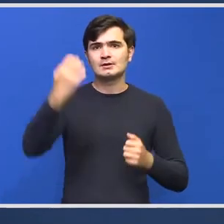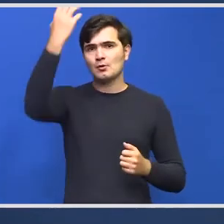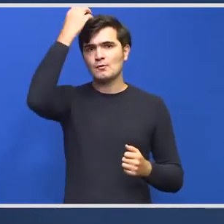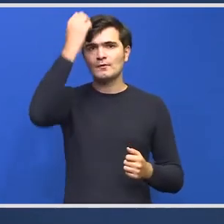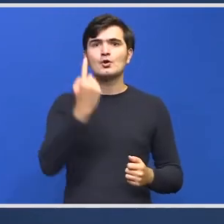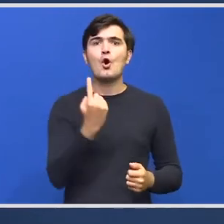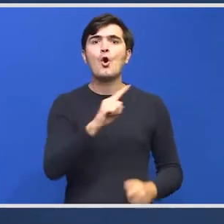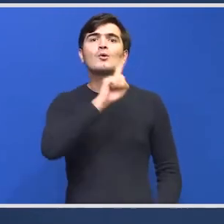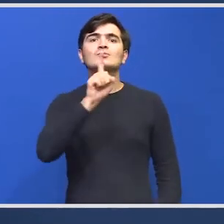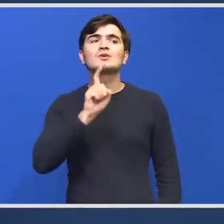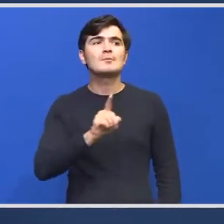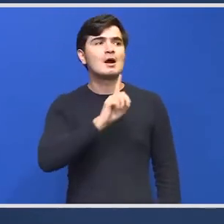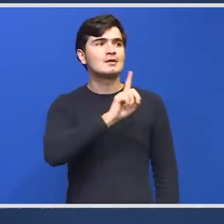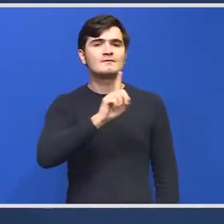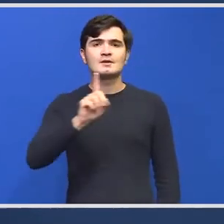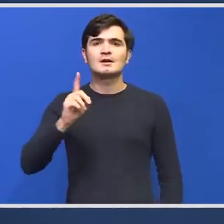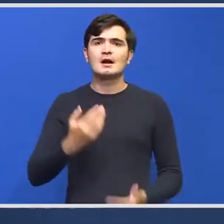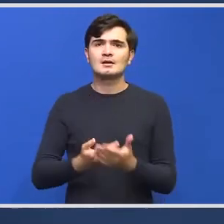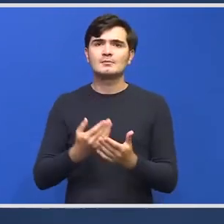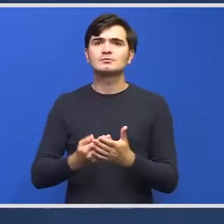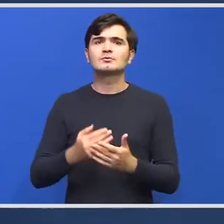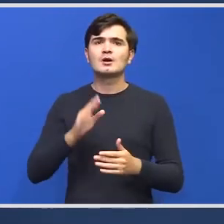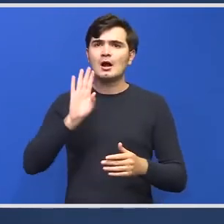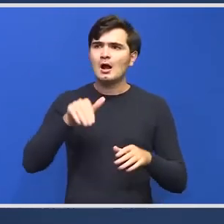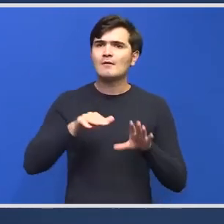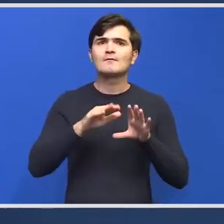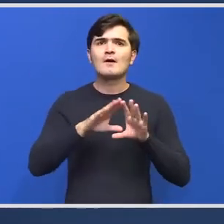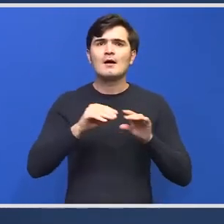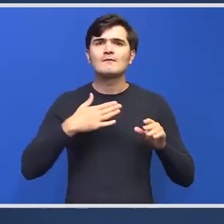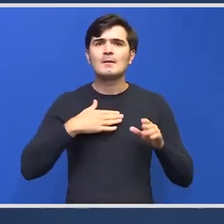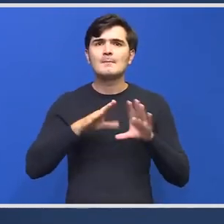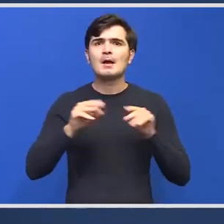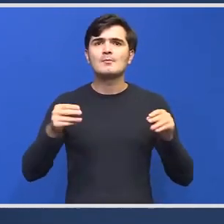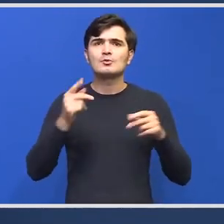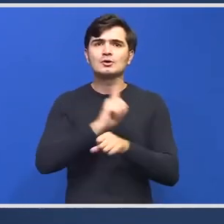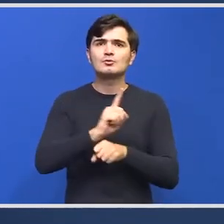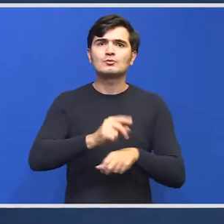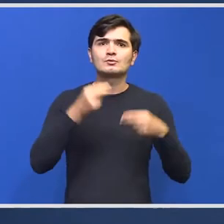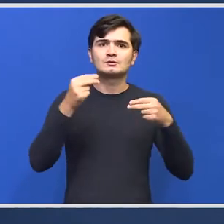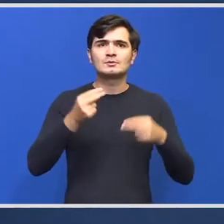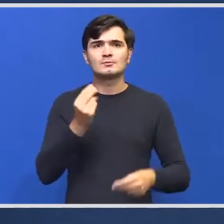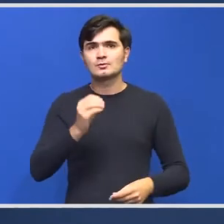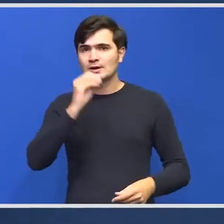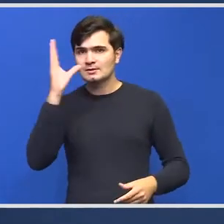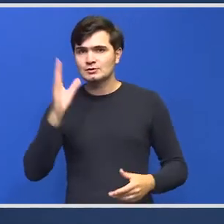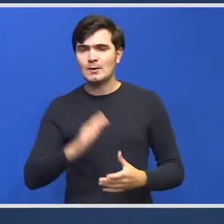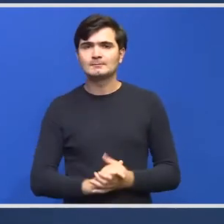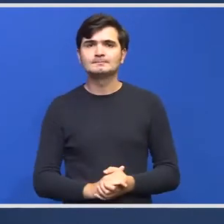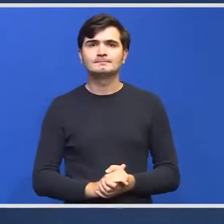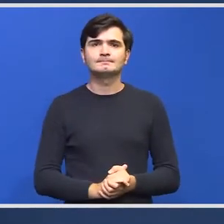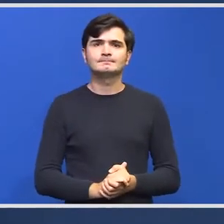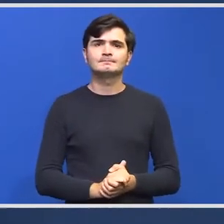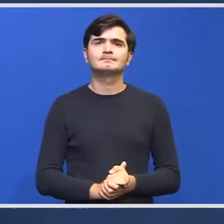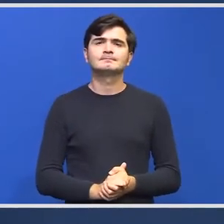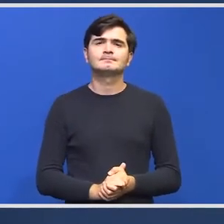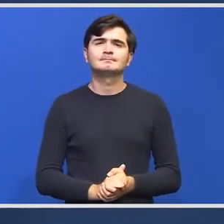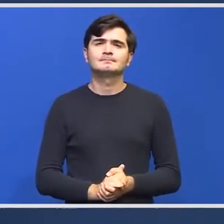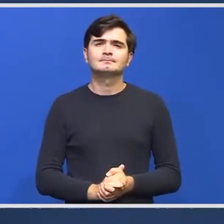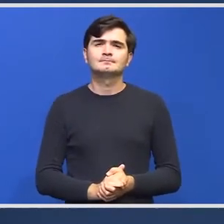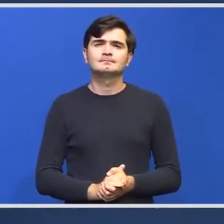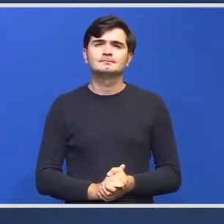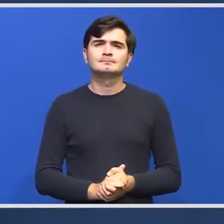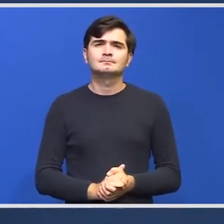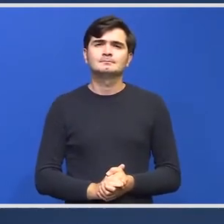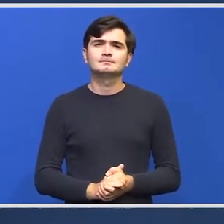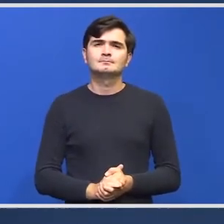câte o întrebare de fiecare, pentru că avem mai multe lucruri de explicat. Vă ascultăm. Bună ziua, Dorian Nicola de la Agenția de Presă cu News România. Ne-a